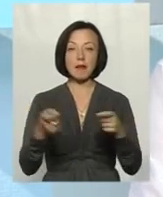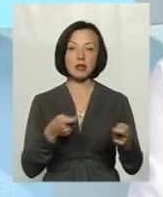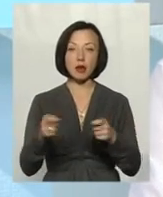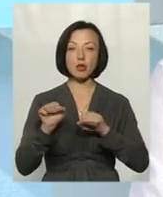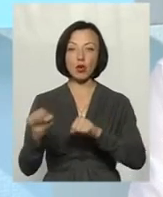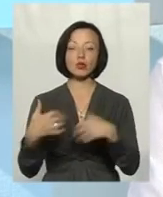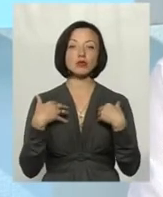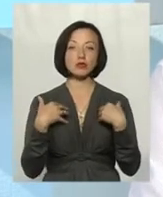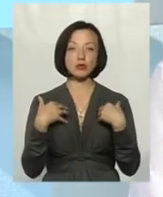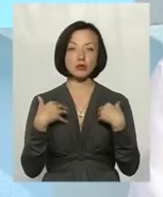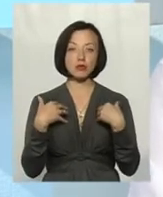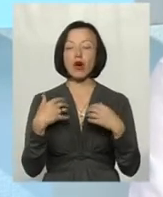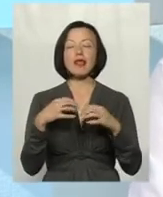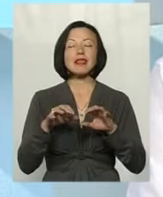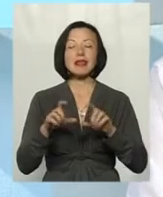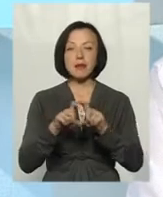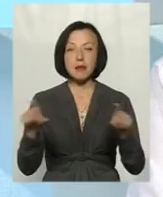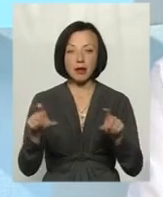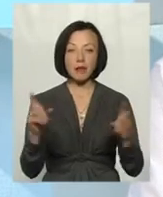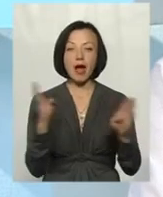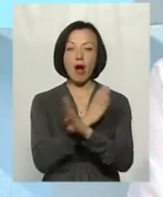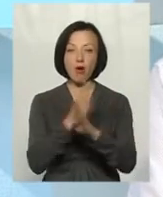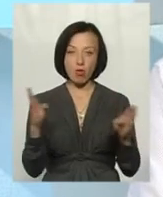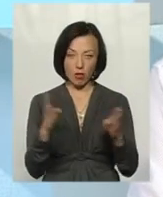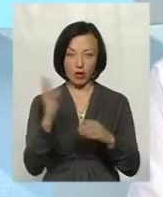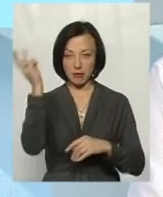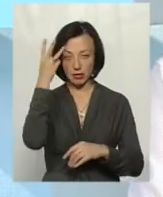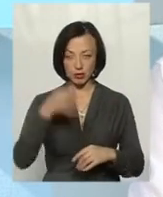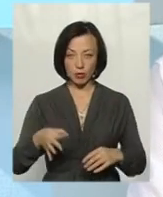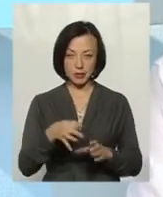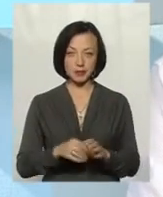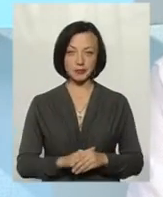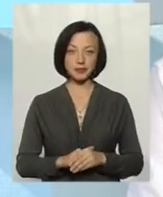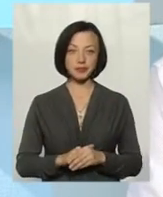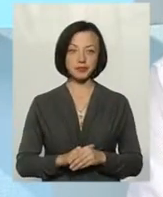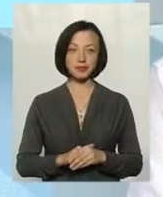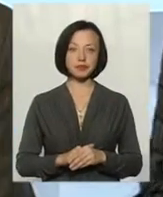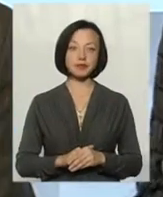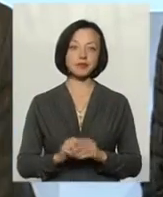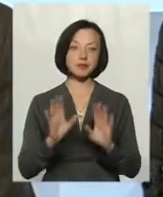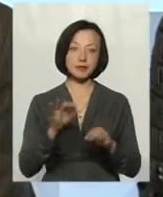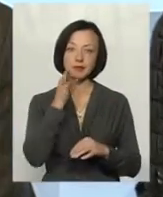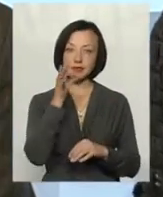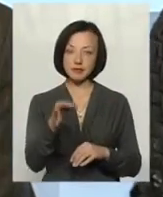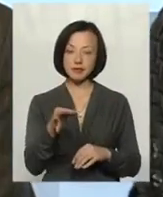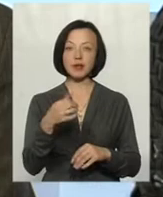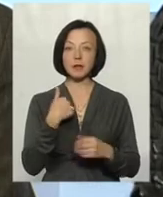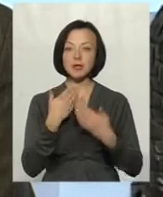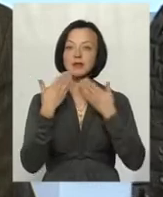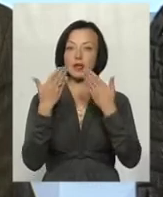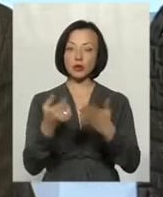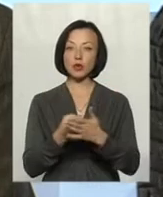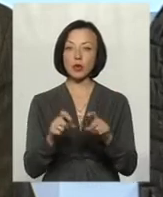екології та природних ресурсів Хмельницької області. Ремарка, зверталися ми до